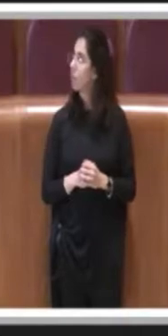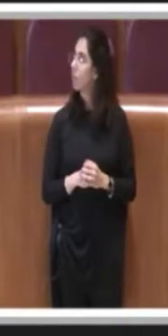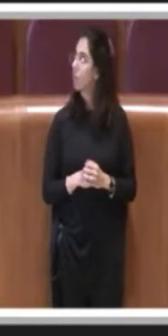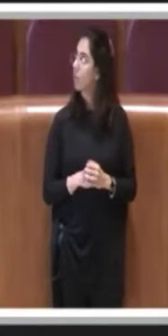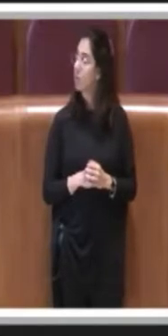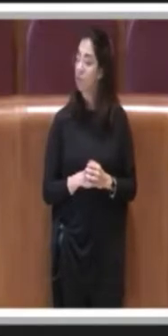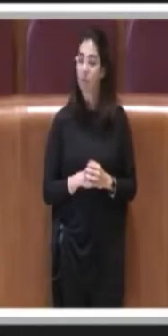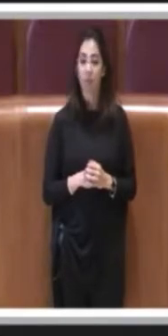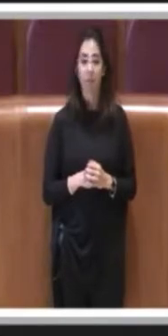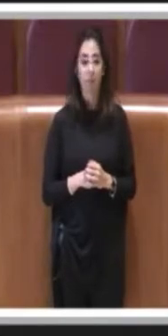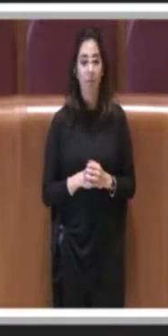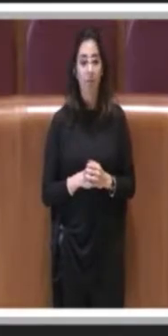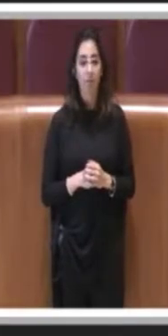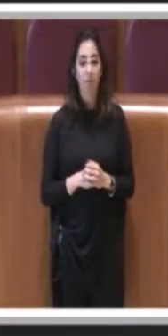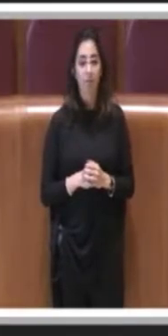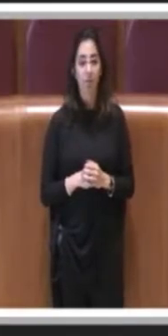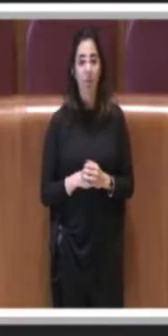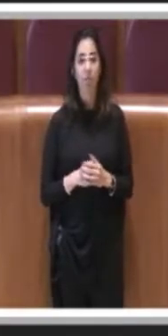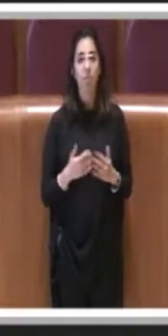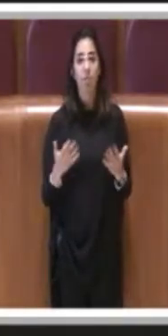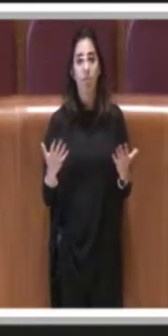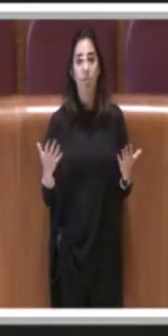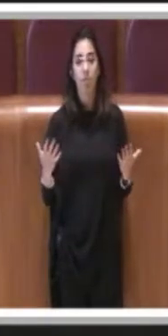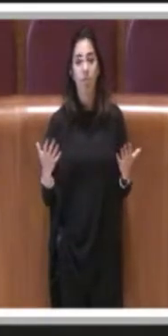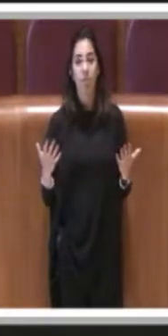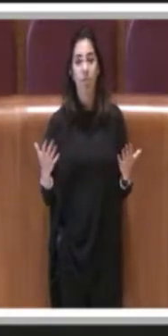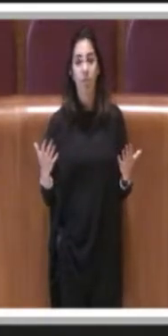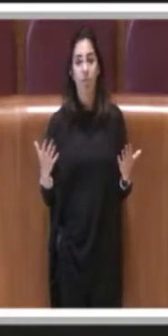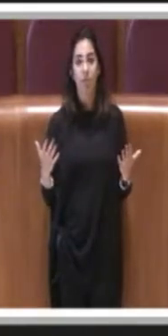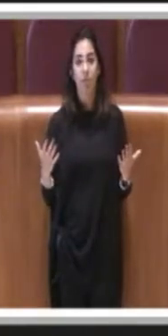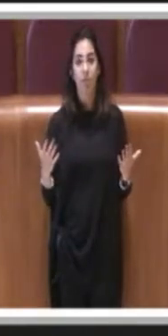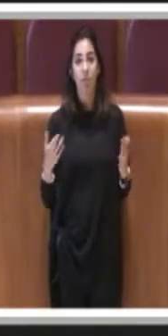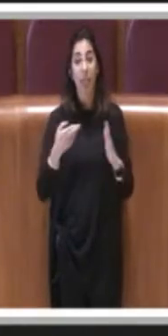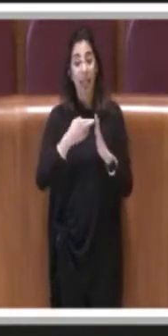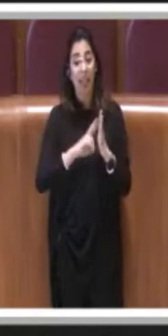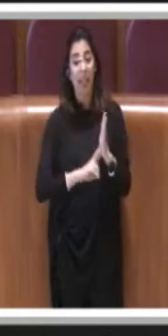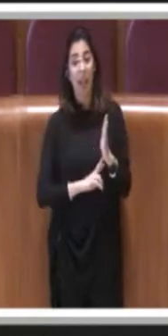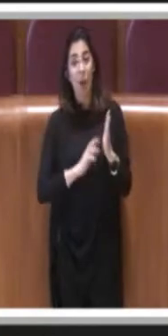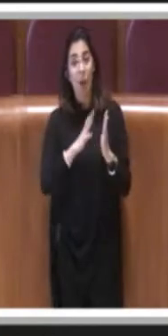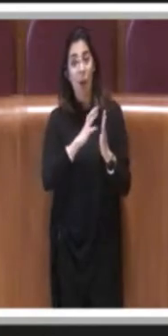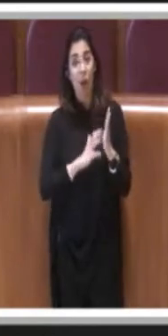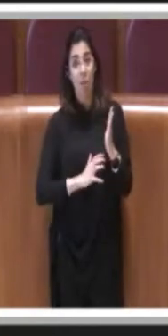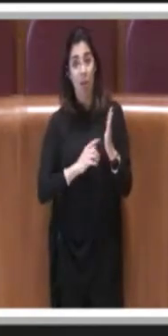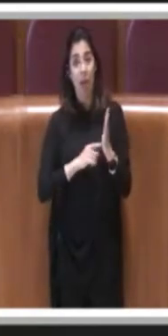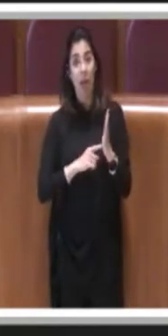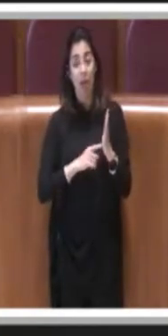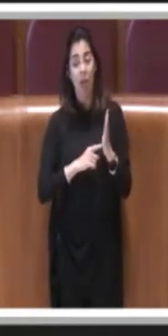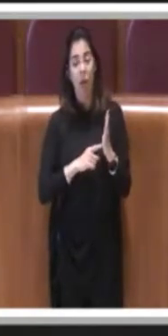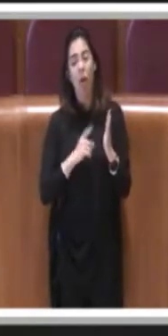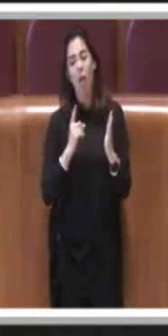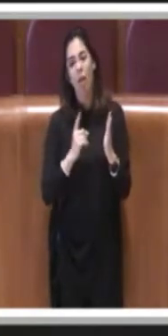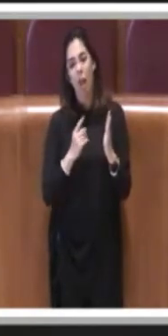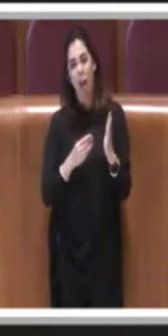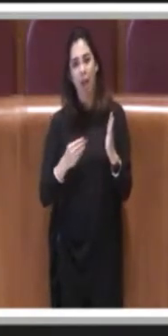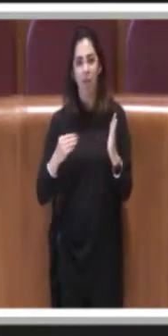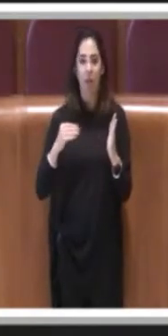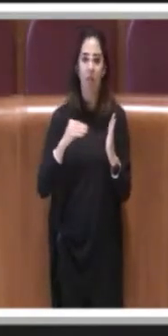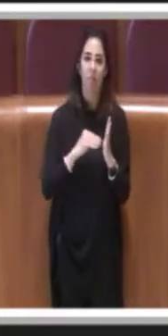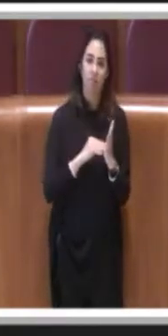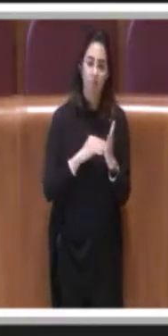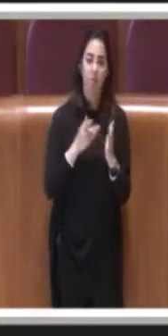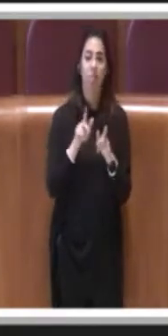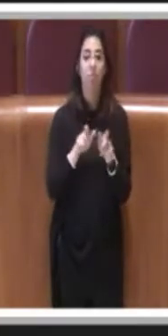Sarebbe importante poter indicare all'interno di questo regolamento che i cittadini possano